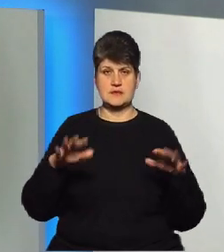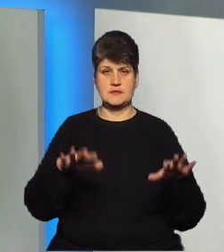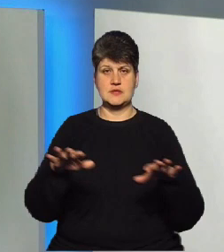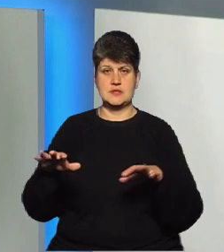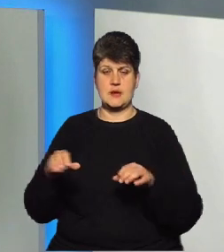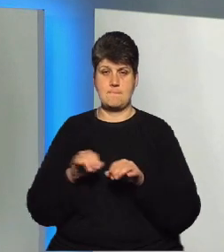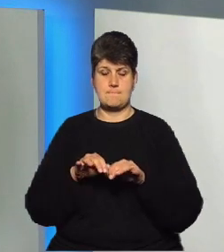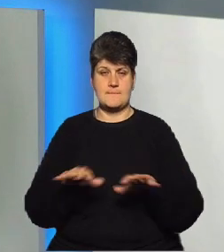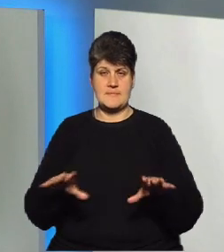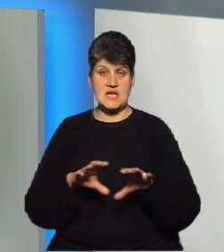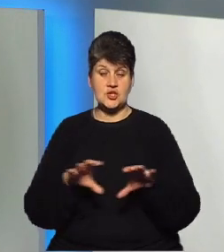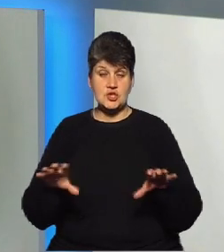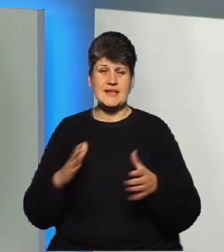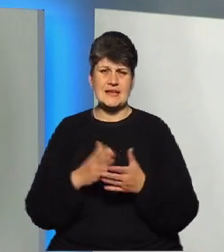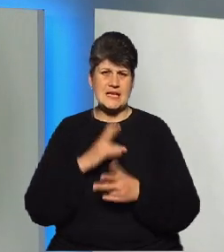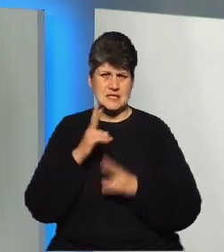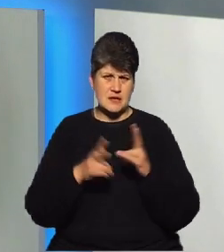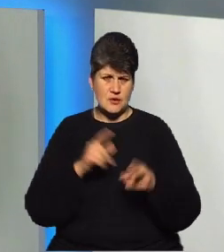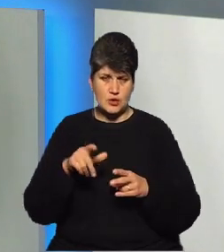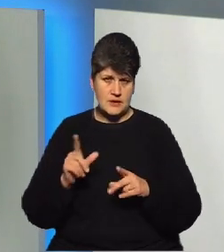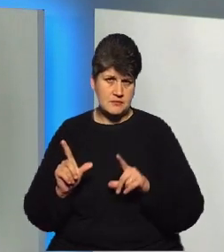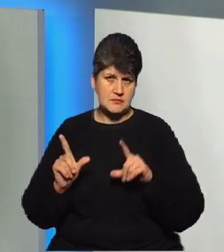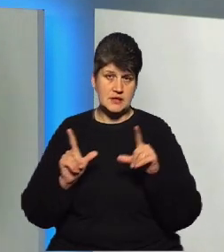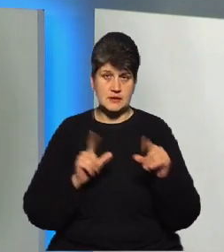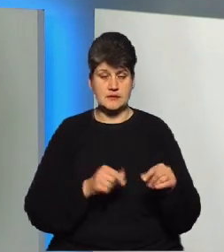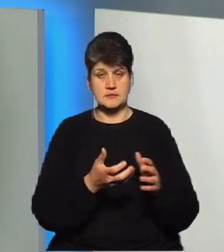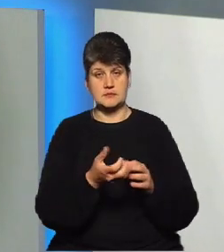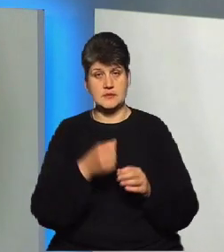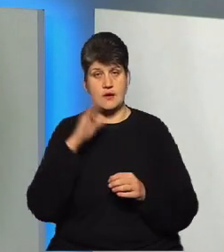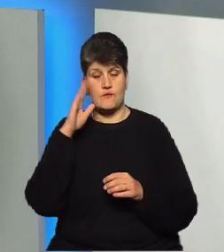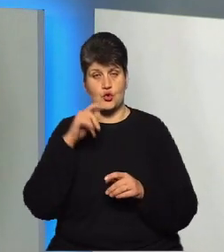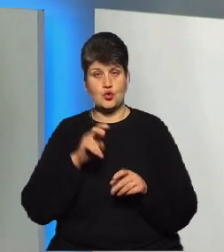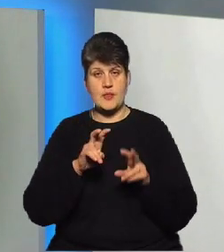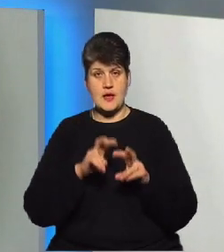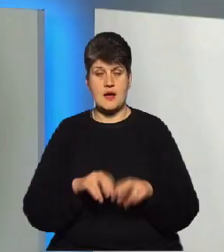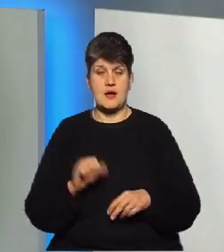скарги мешканців, ми також виїжджаємо на ці скарги, відбираємо воду на аналіз всіх помешканок.